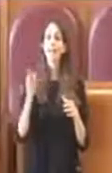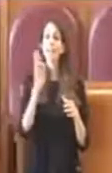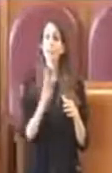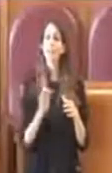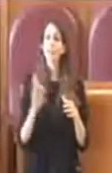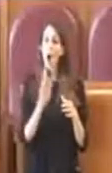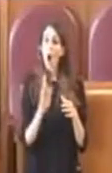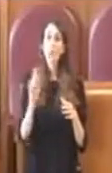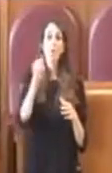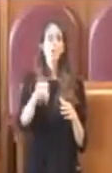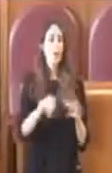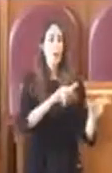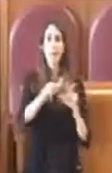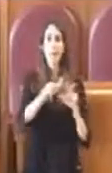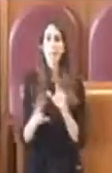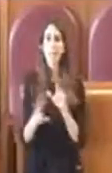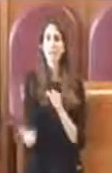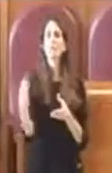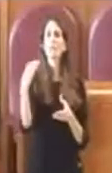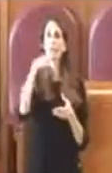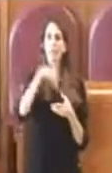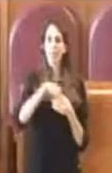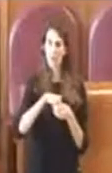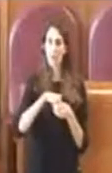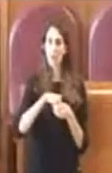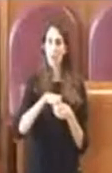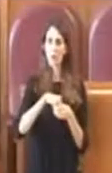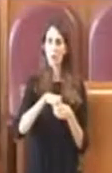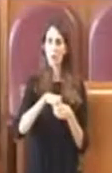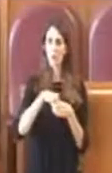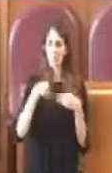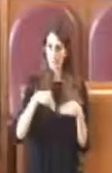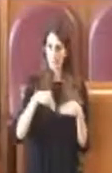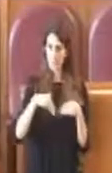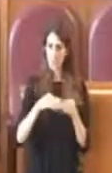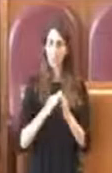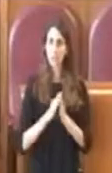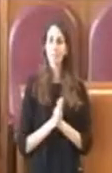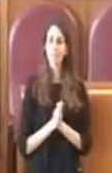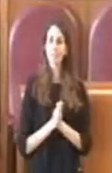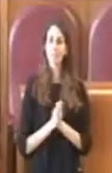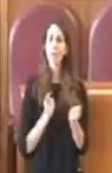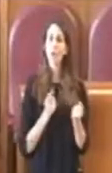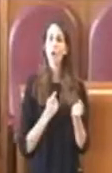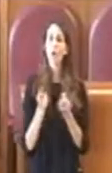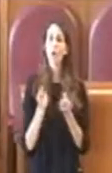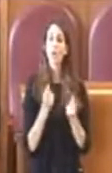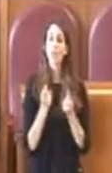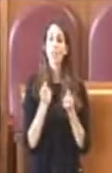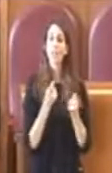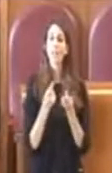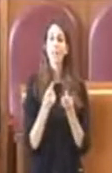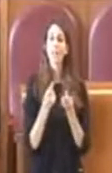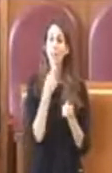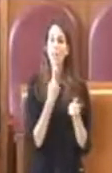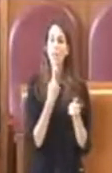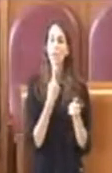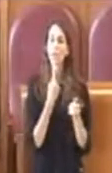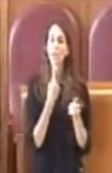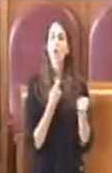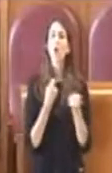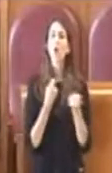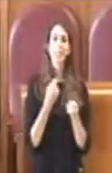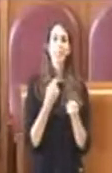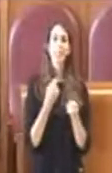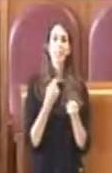municipi anche quelli del PD, quindi ovviamente anche il coordinamento è messo in comunicazione ed è in